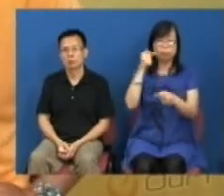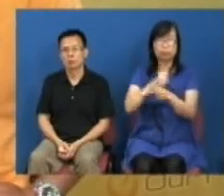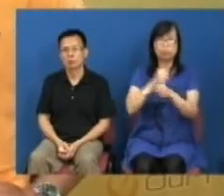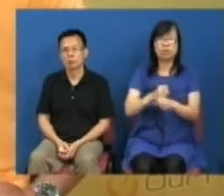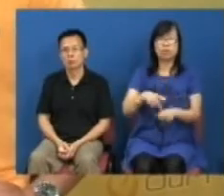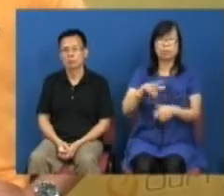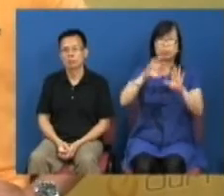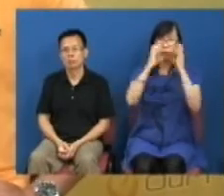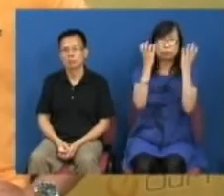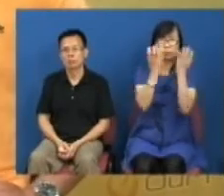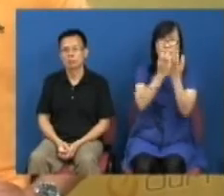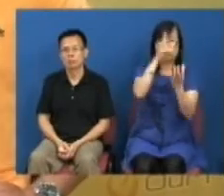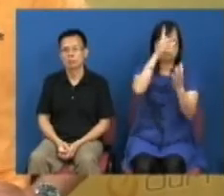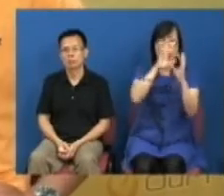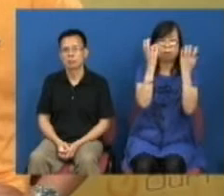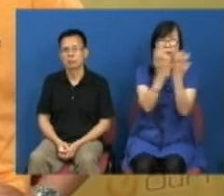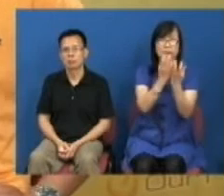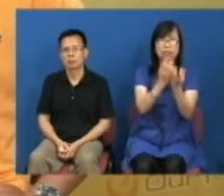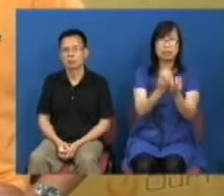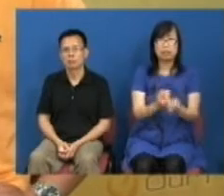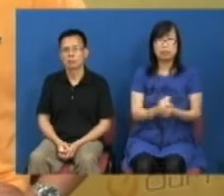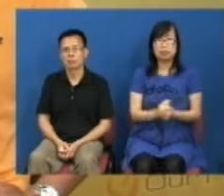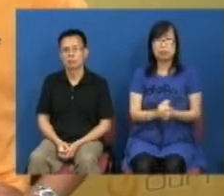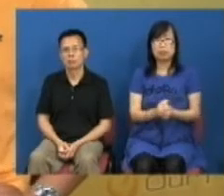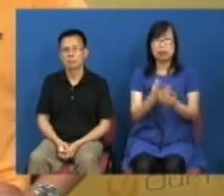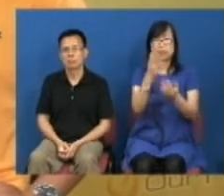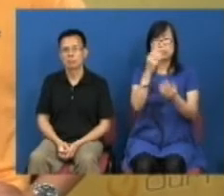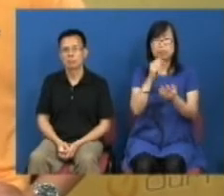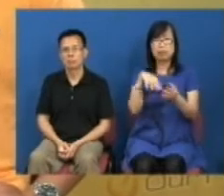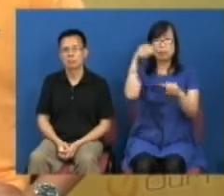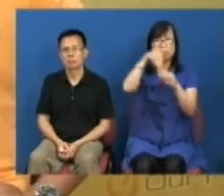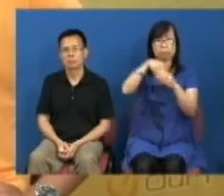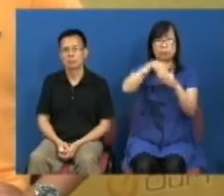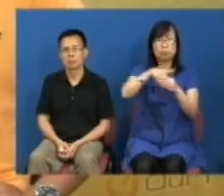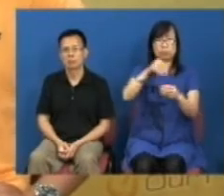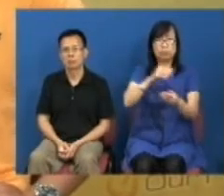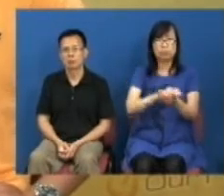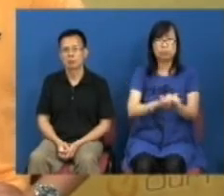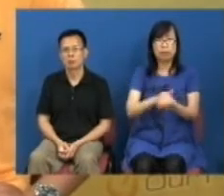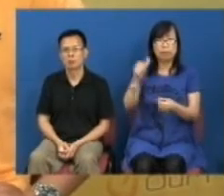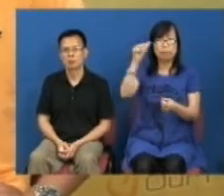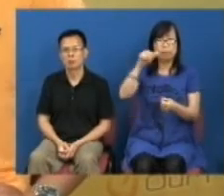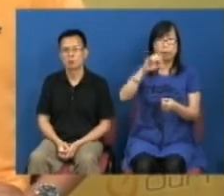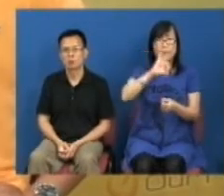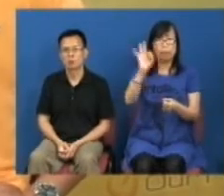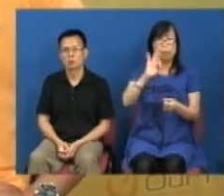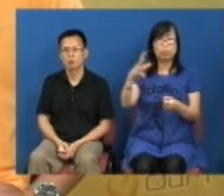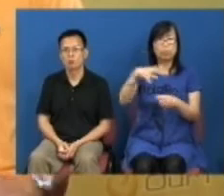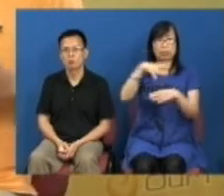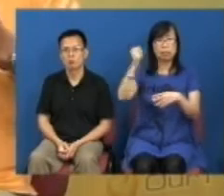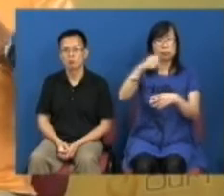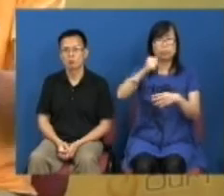政党是要付出很沉重的政治代价喪失了参众两院的领导权